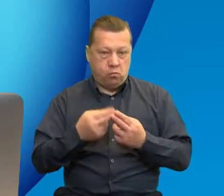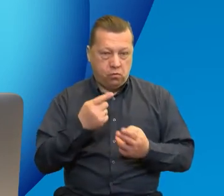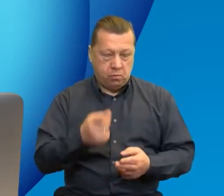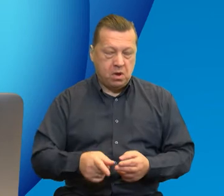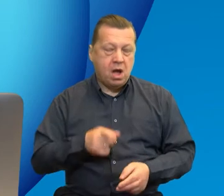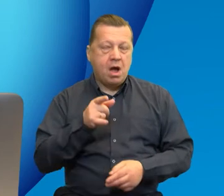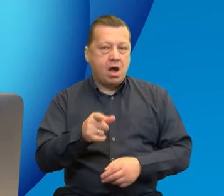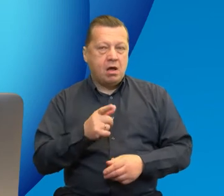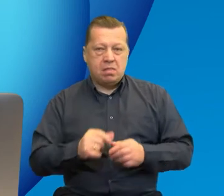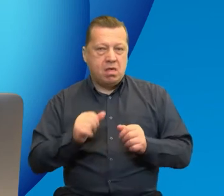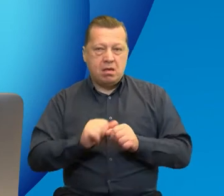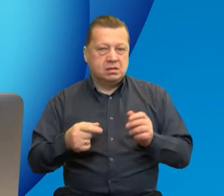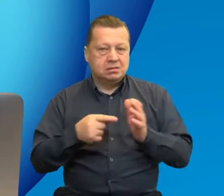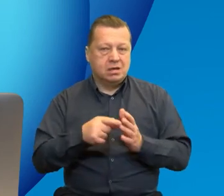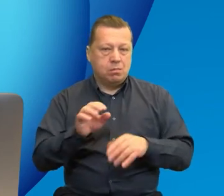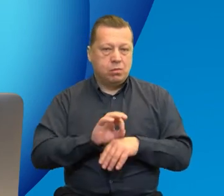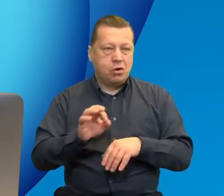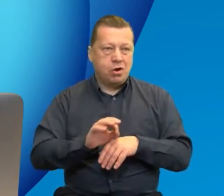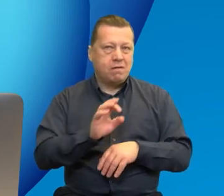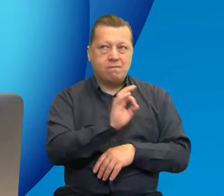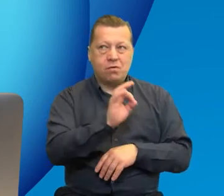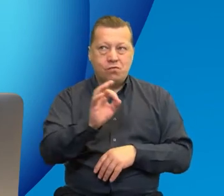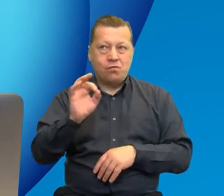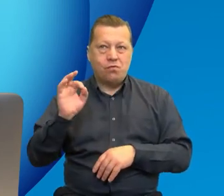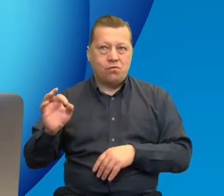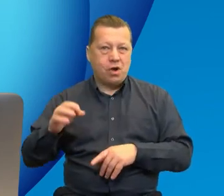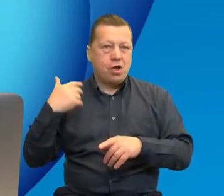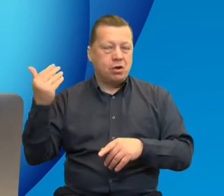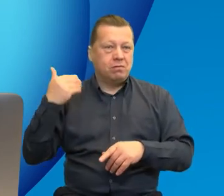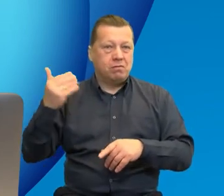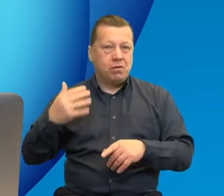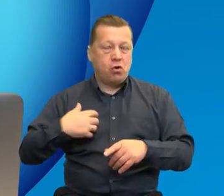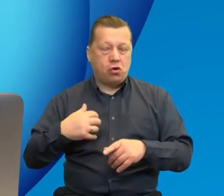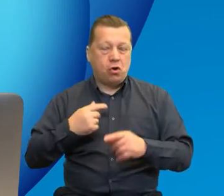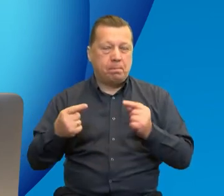projektów, które dzisiaj były prezentowane i naszych gości.